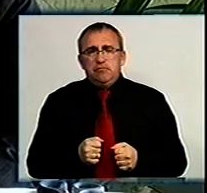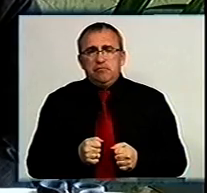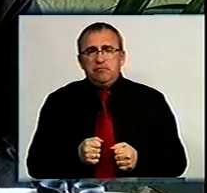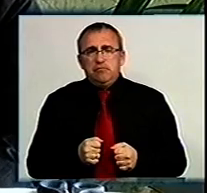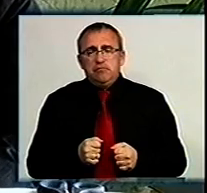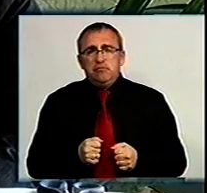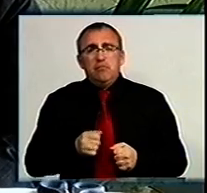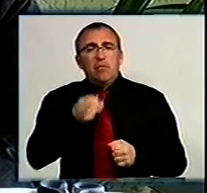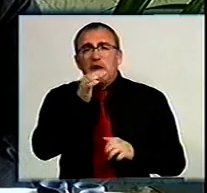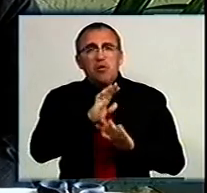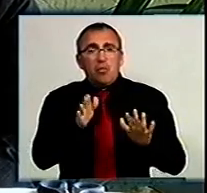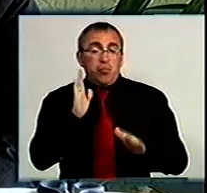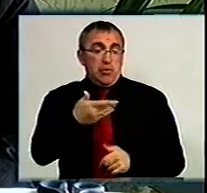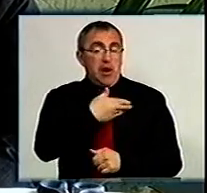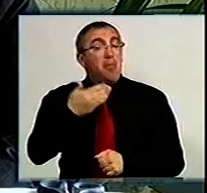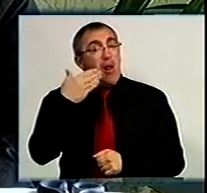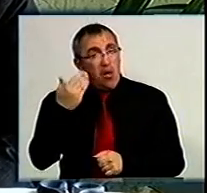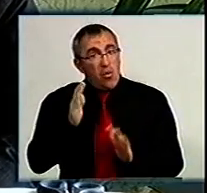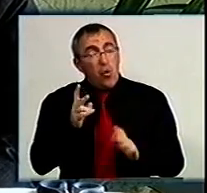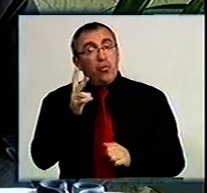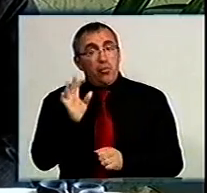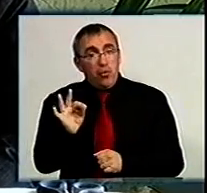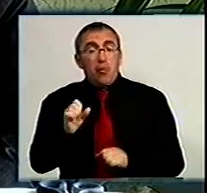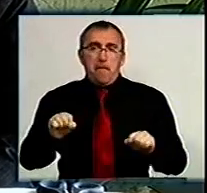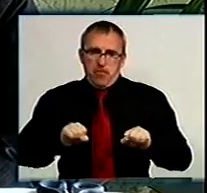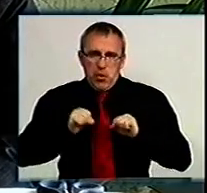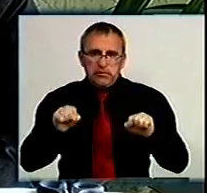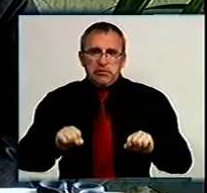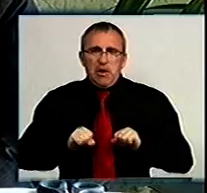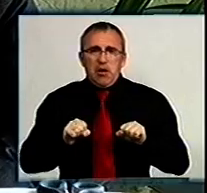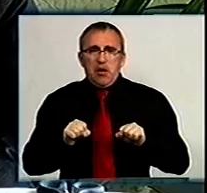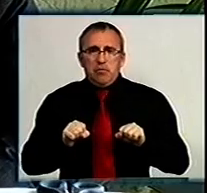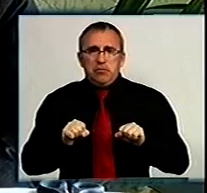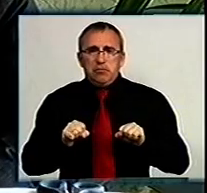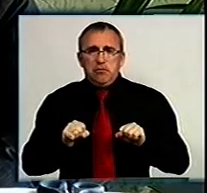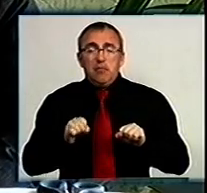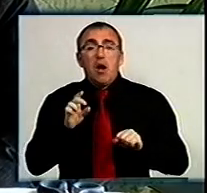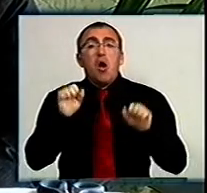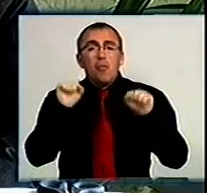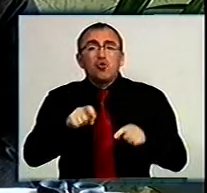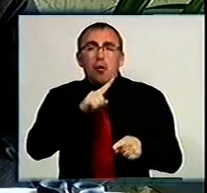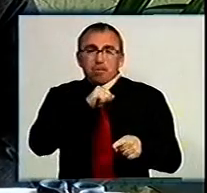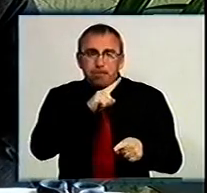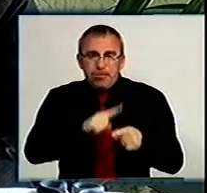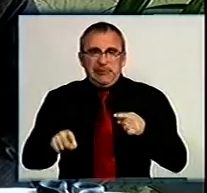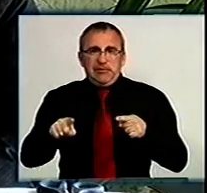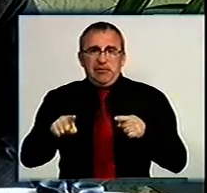Не скажу, що нам буде легко, але постараємося як можна быстрі